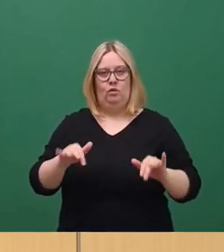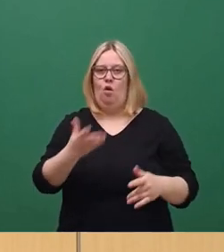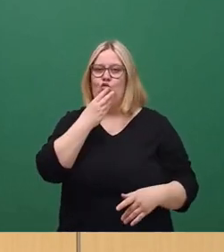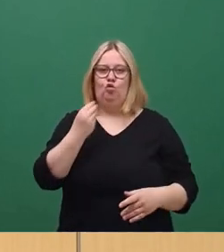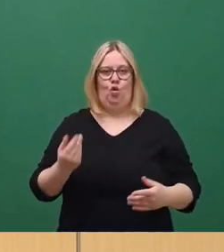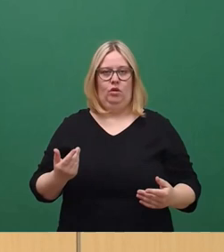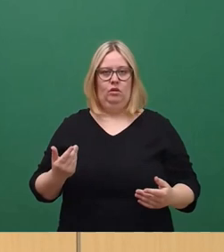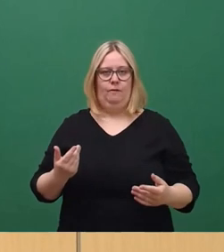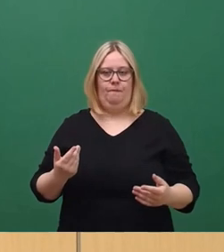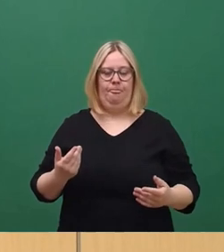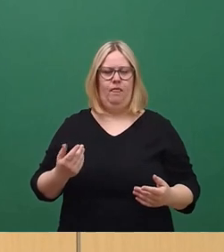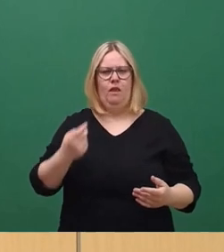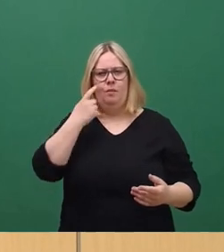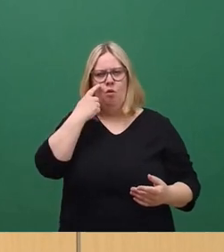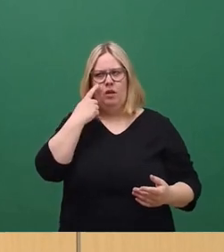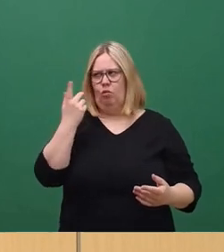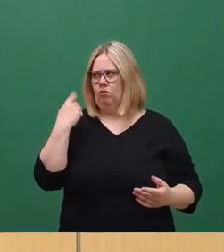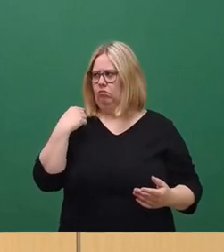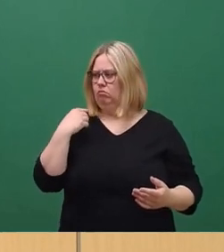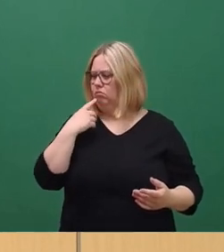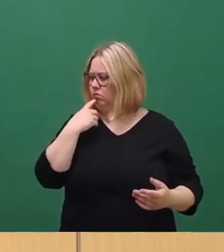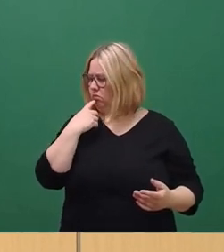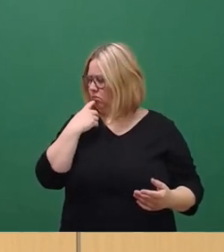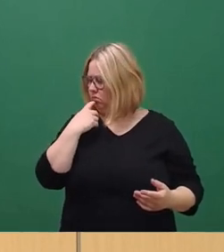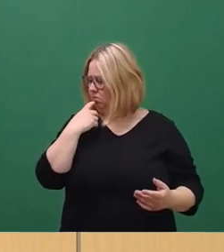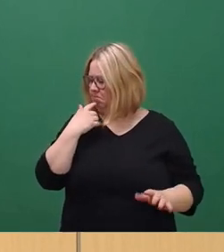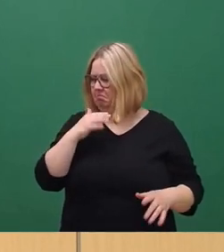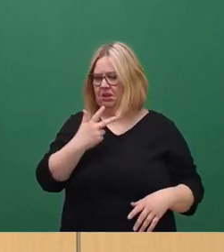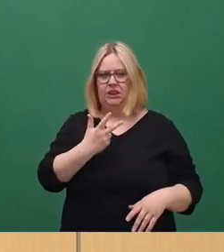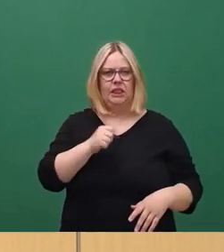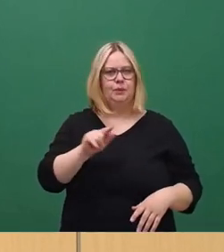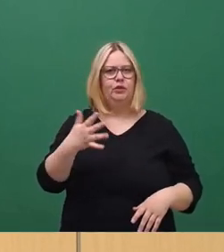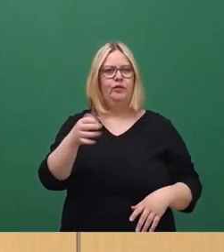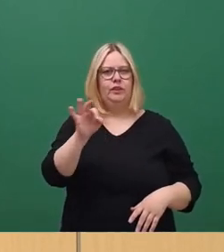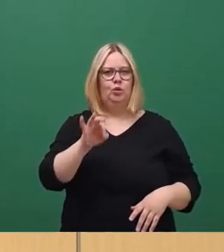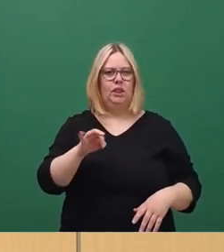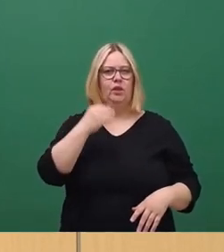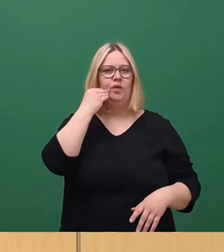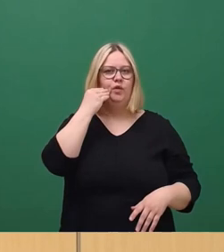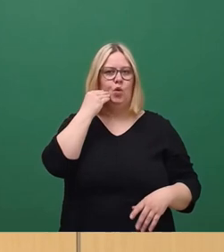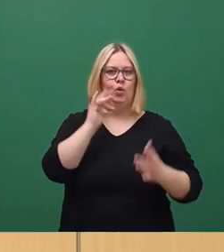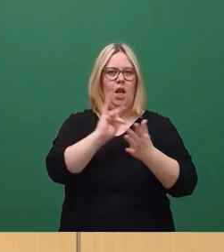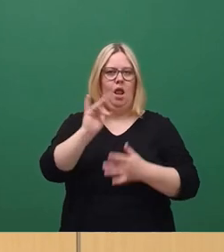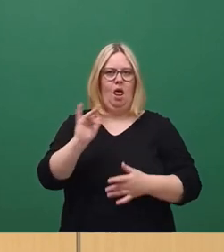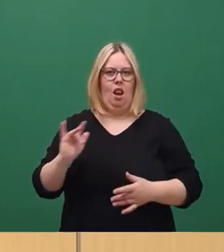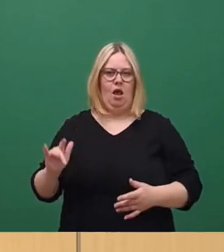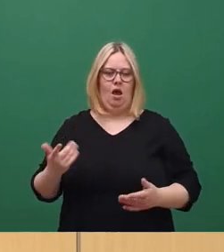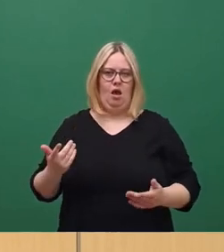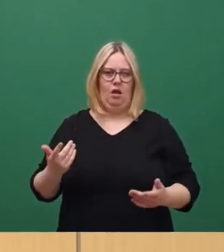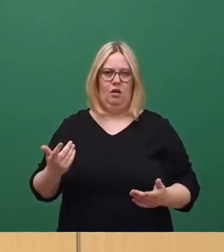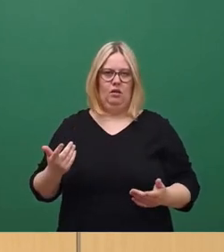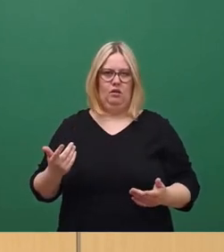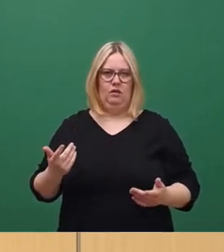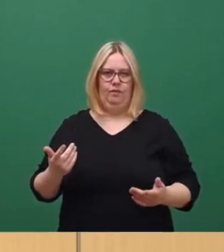es sind mittlerweile auch, ich gestern noch mal schauen, so 30 bis 50 Prozent der Wohnungen sind mittlerweile leer in den zu